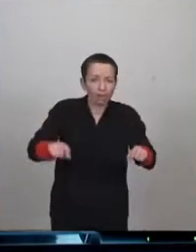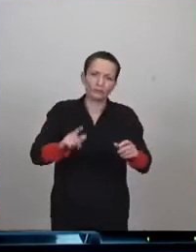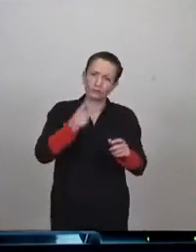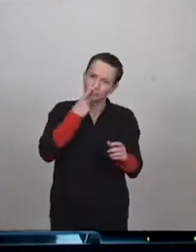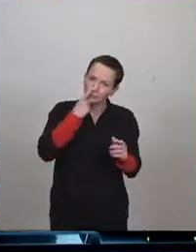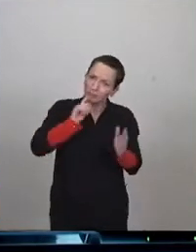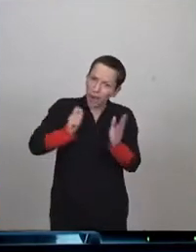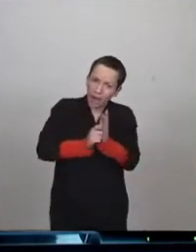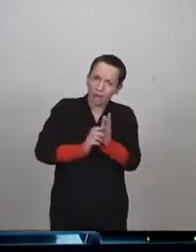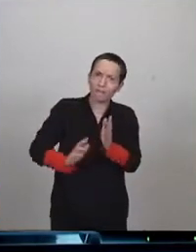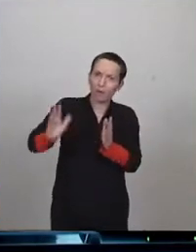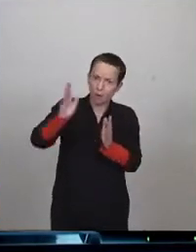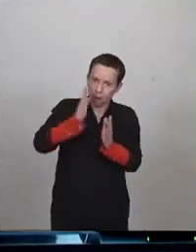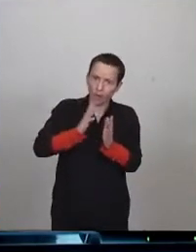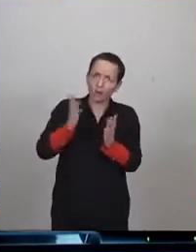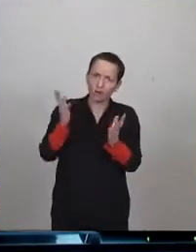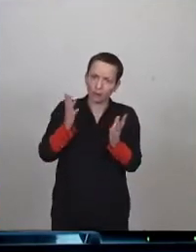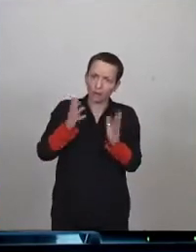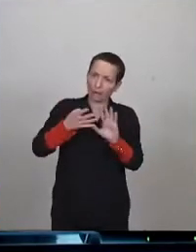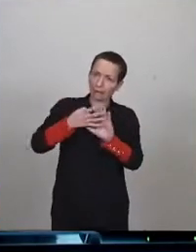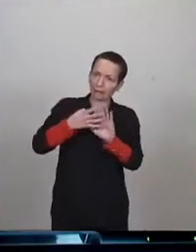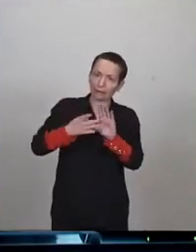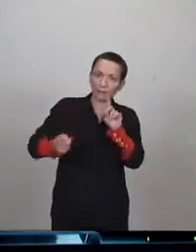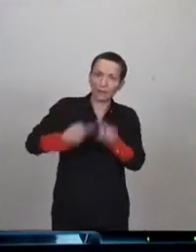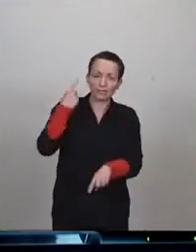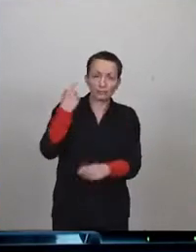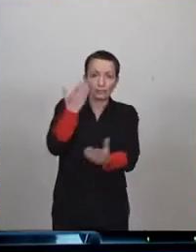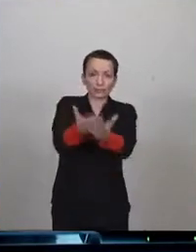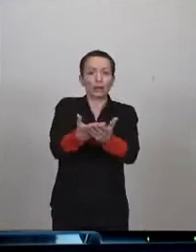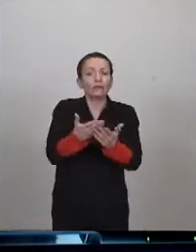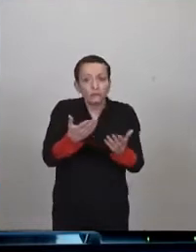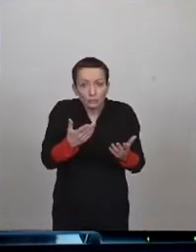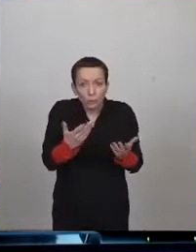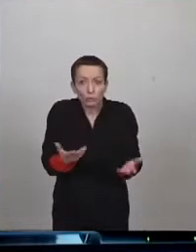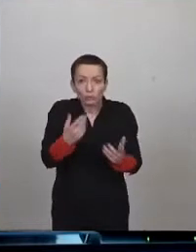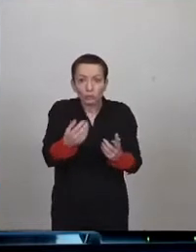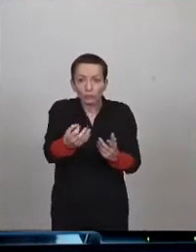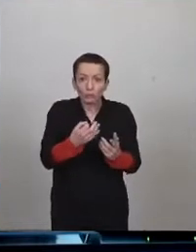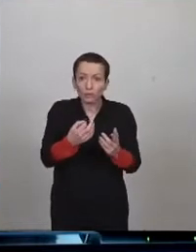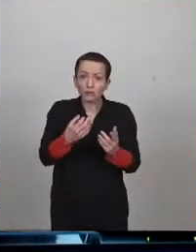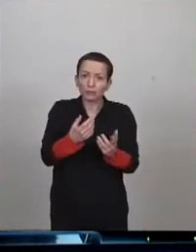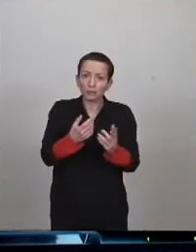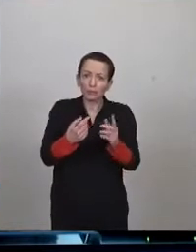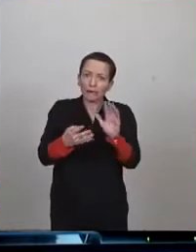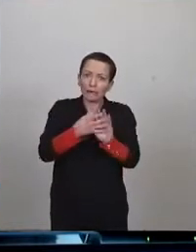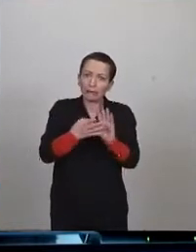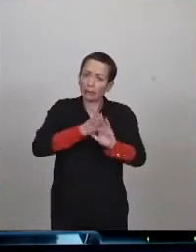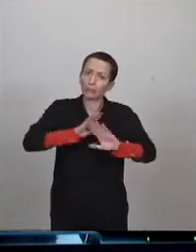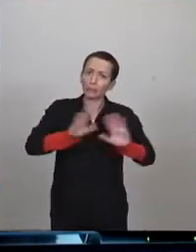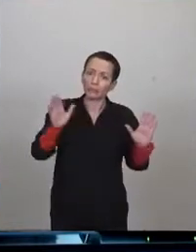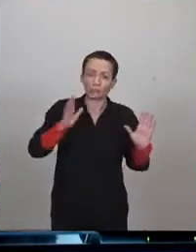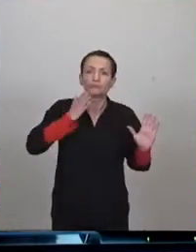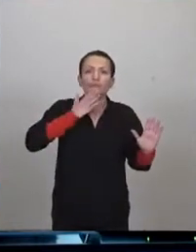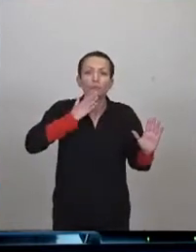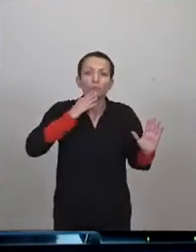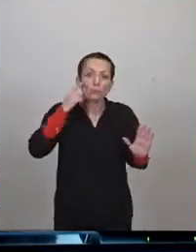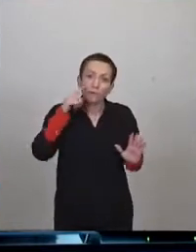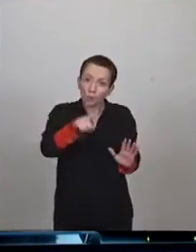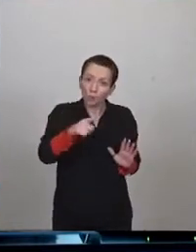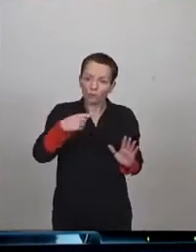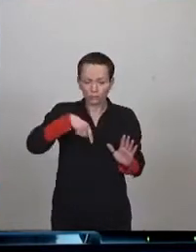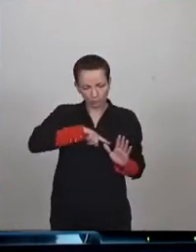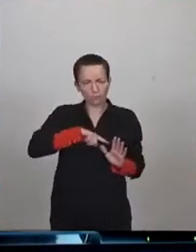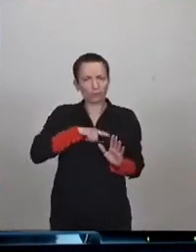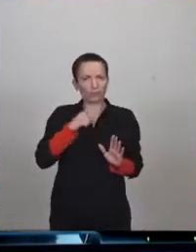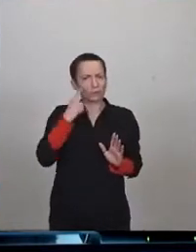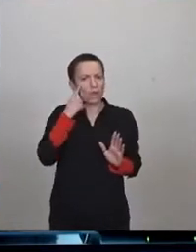nombre était le critère principal. Alors, si vous nous dites qu'aujourd'hui, le nombre ne l'est plus, tant mieux pour vous. nous pensons néanmoins